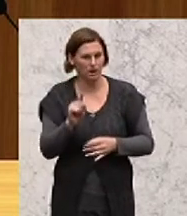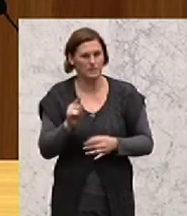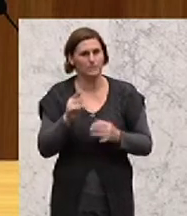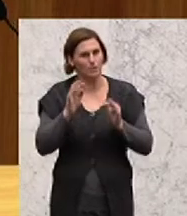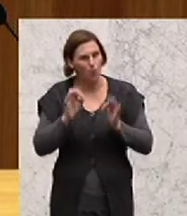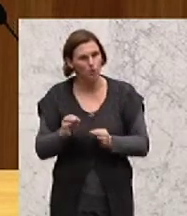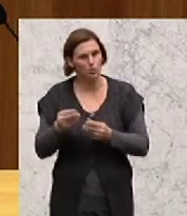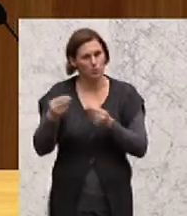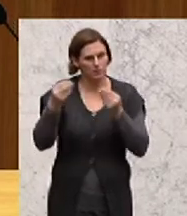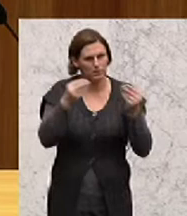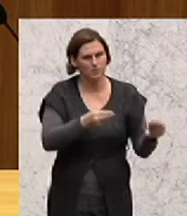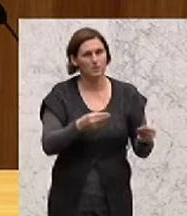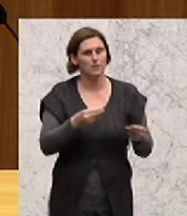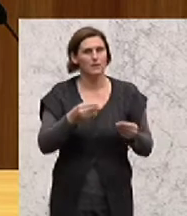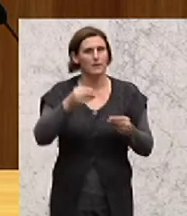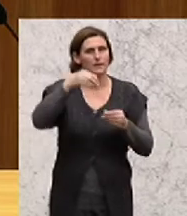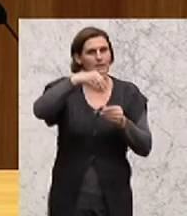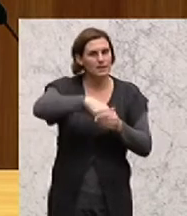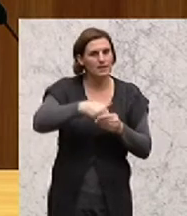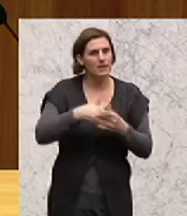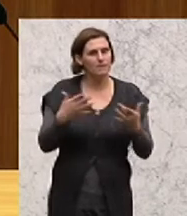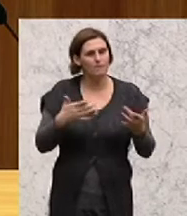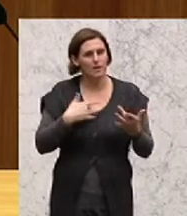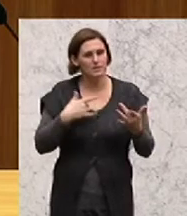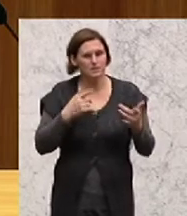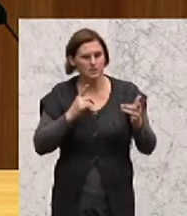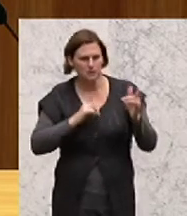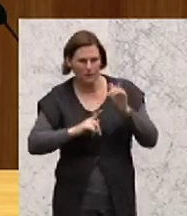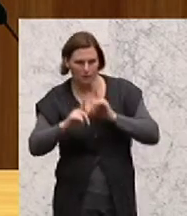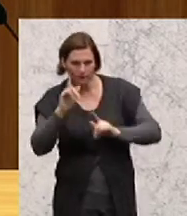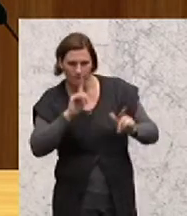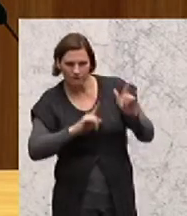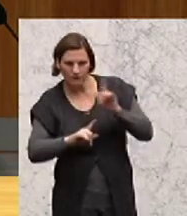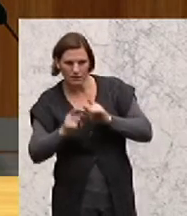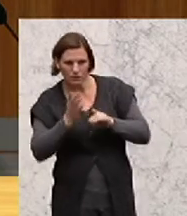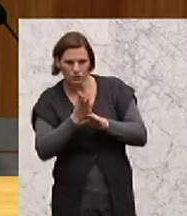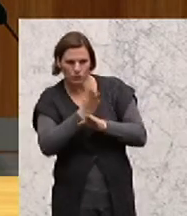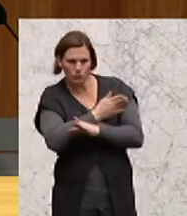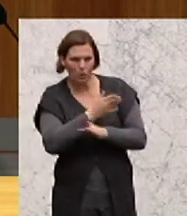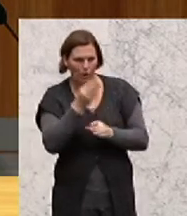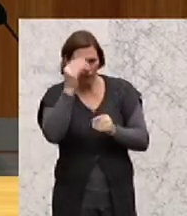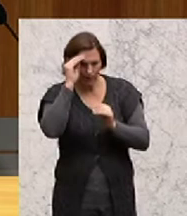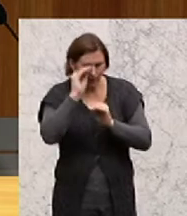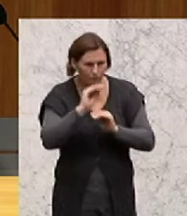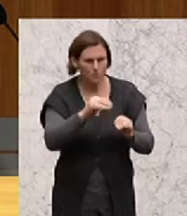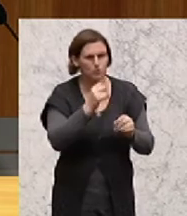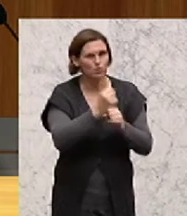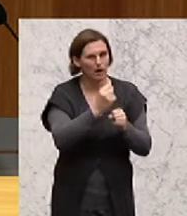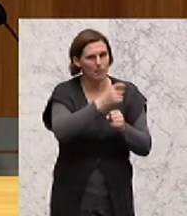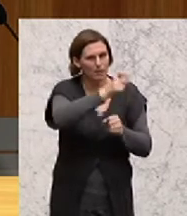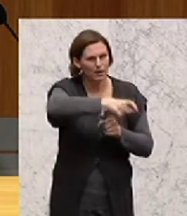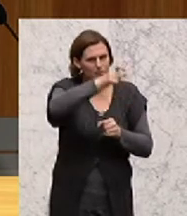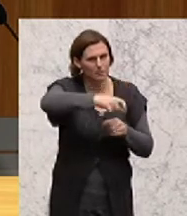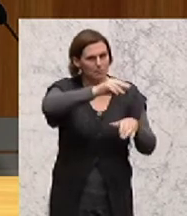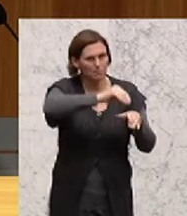Kern geht es darum, dass wir bei begründetem Verdacht eine frühere Information der Arbeitnehmerinnen wollen,